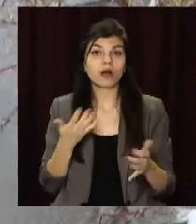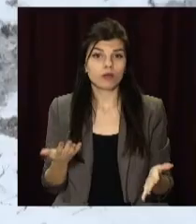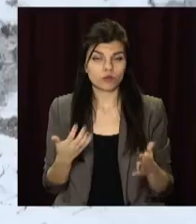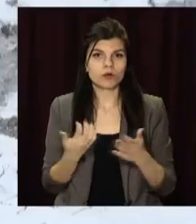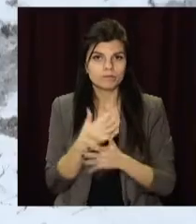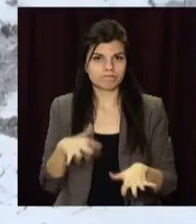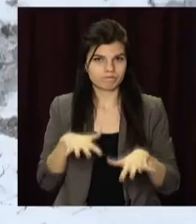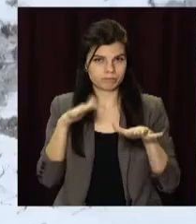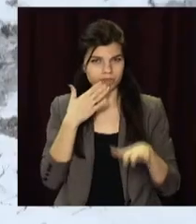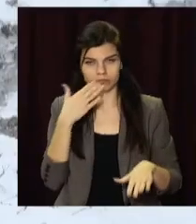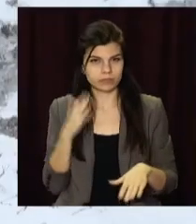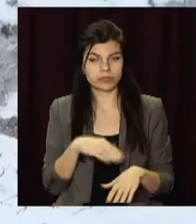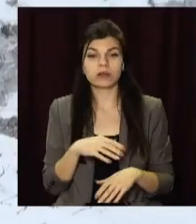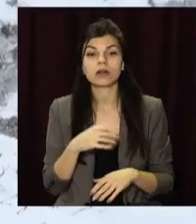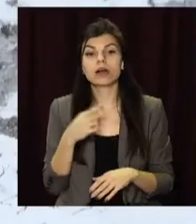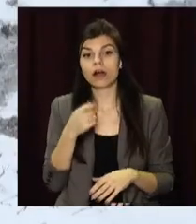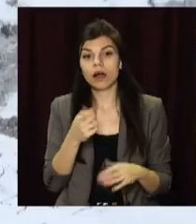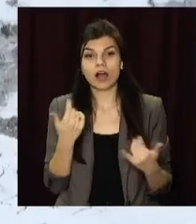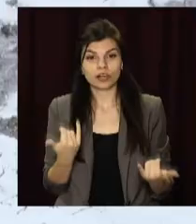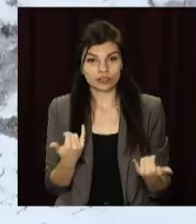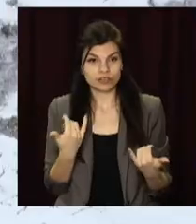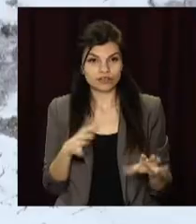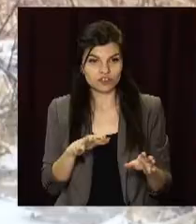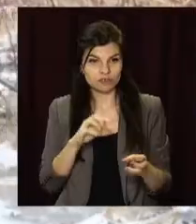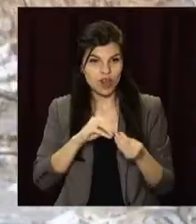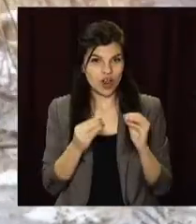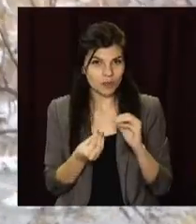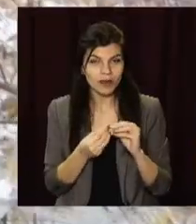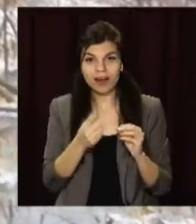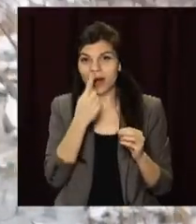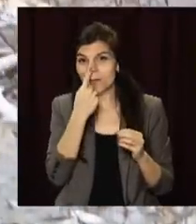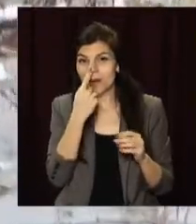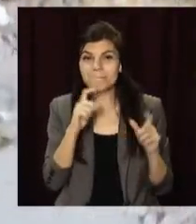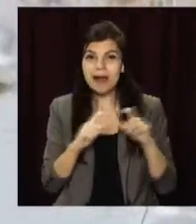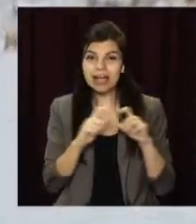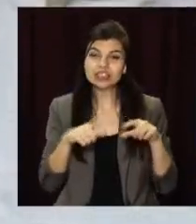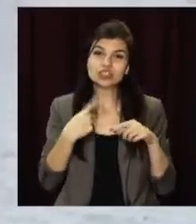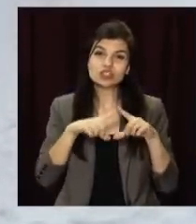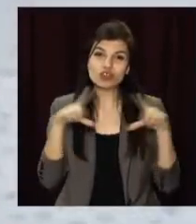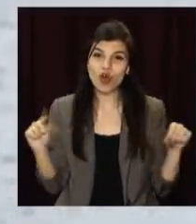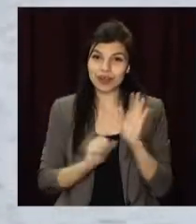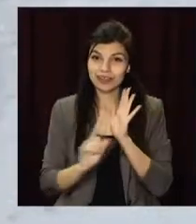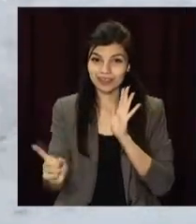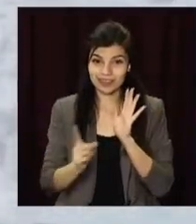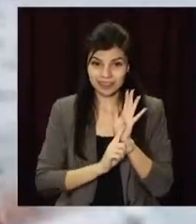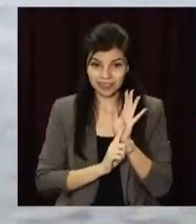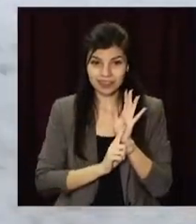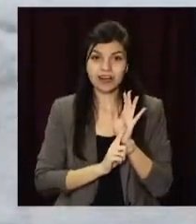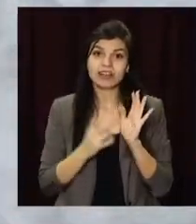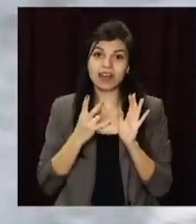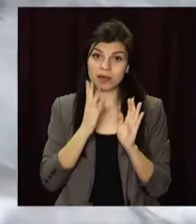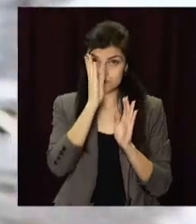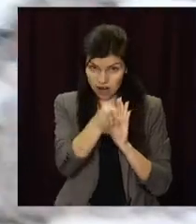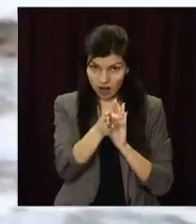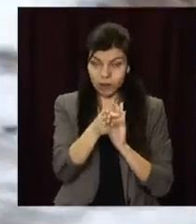ситуація змінилася. Гнилокиш зробила їх своїми заручниками. Пройти до найближчого магазину чи школи або вбрід, або